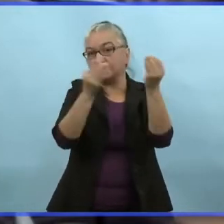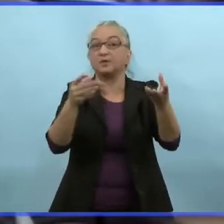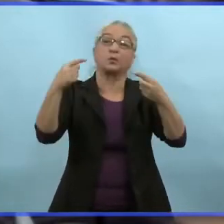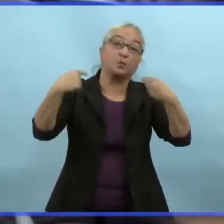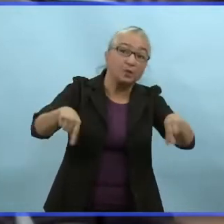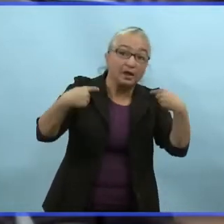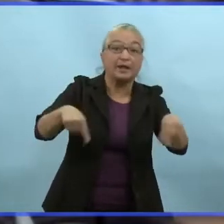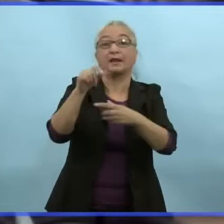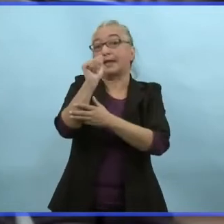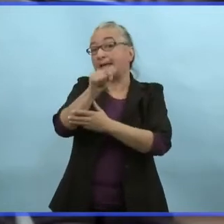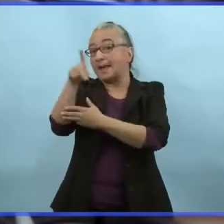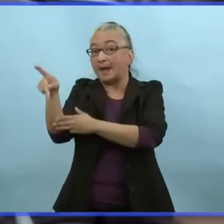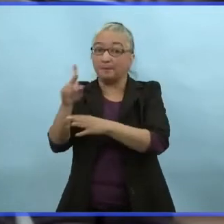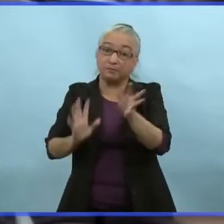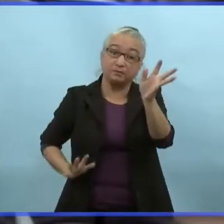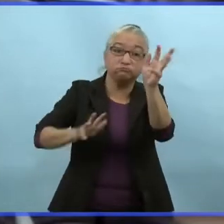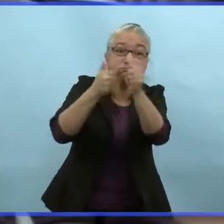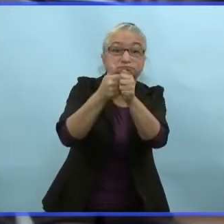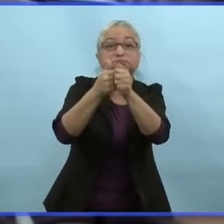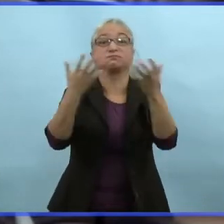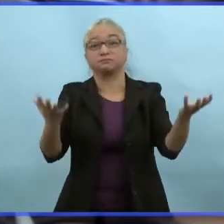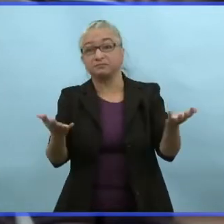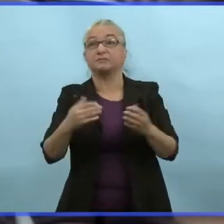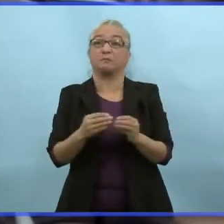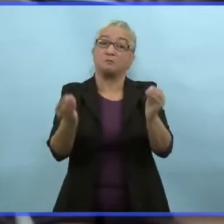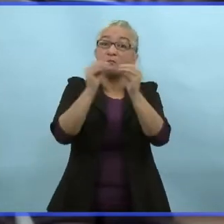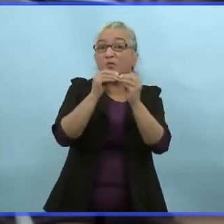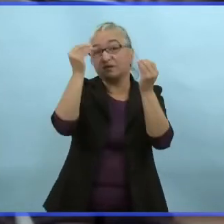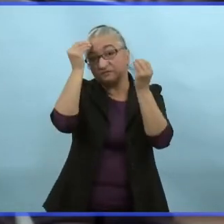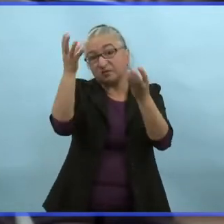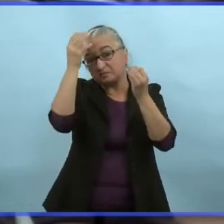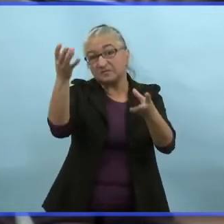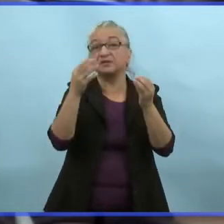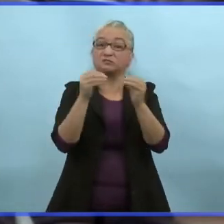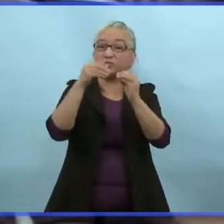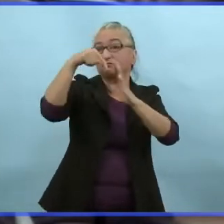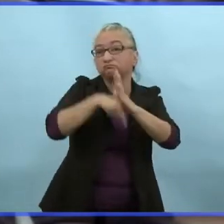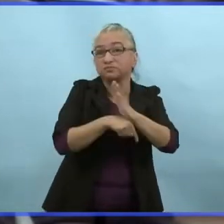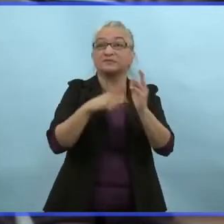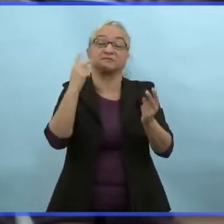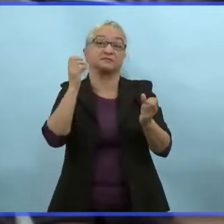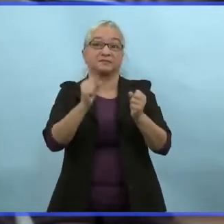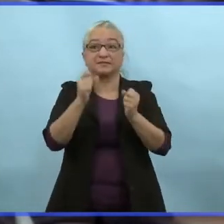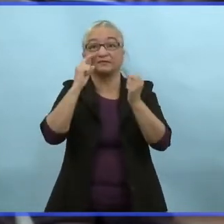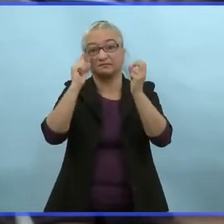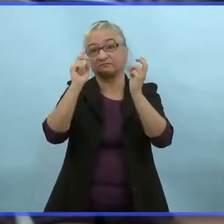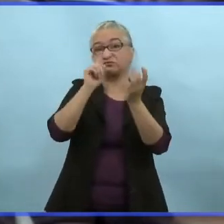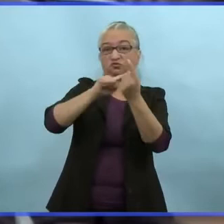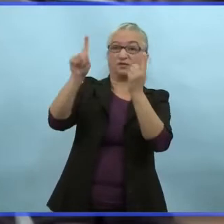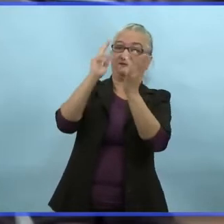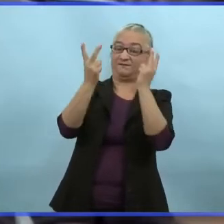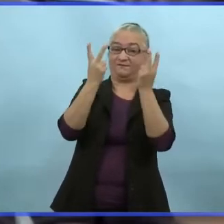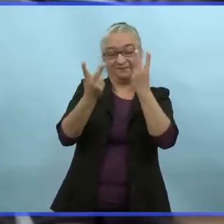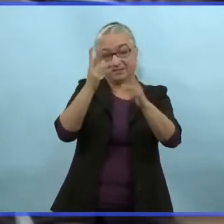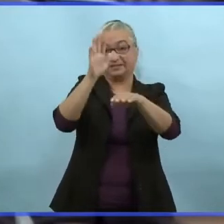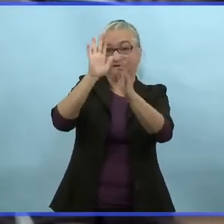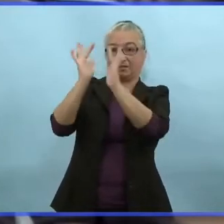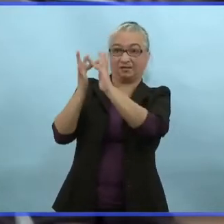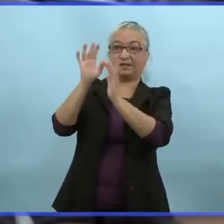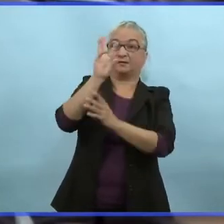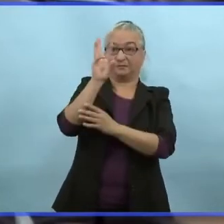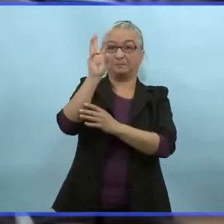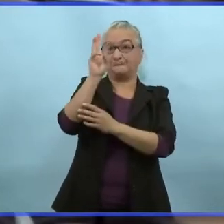certificat et la mise à jour des applications. Pour plus de renseignements, veuillez visiter manitoba